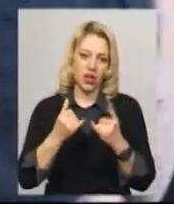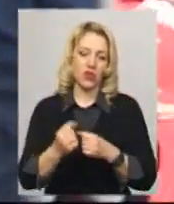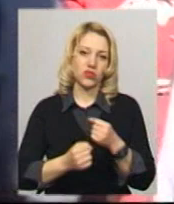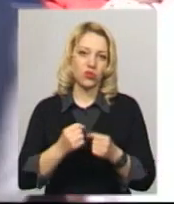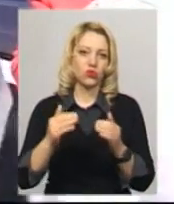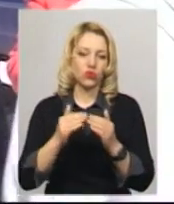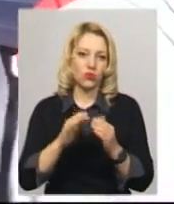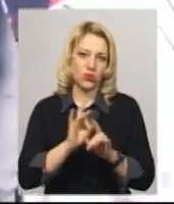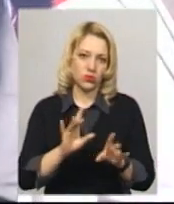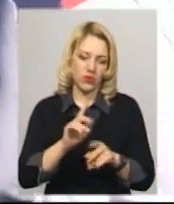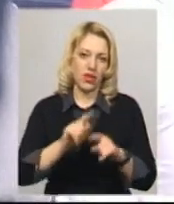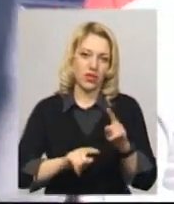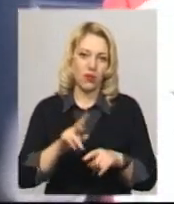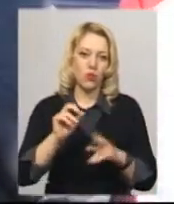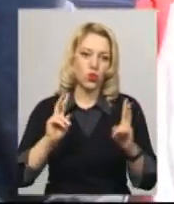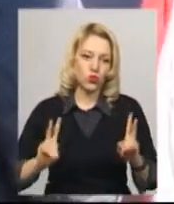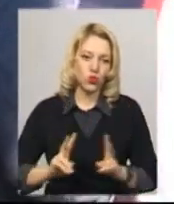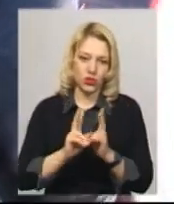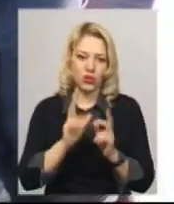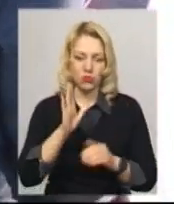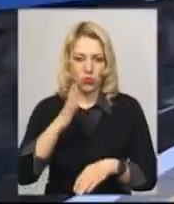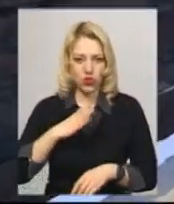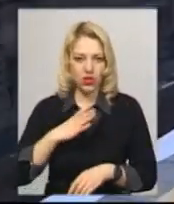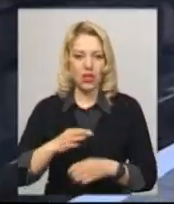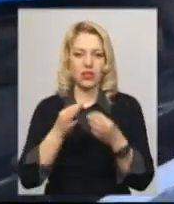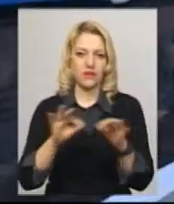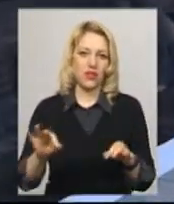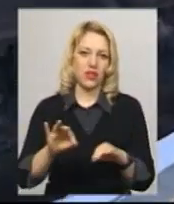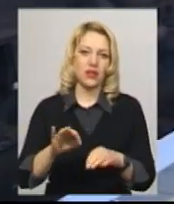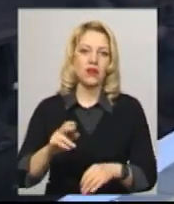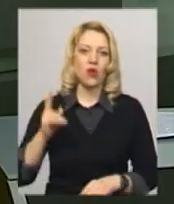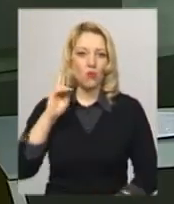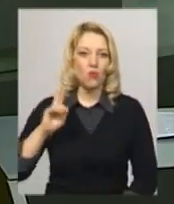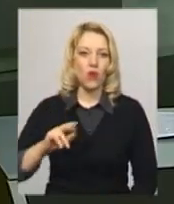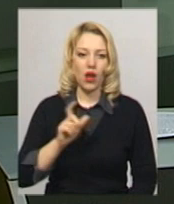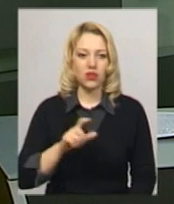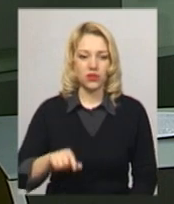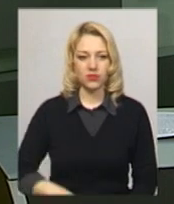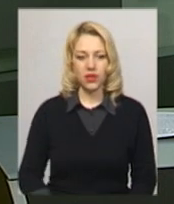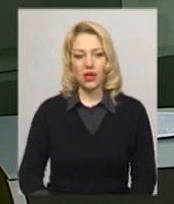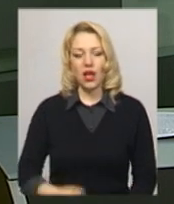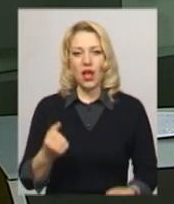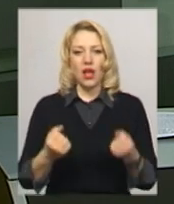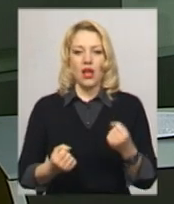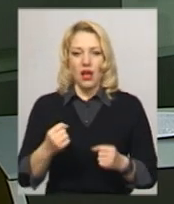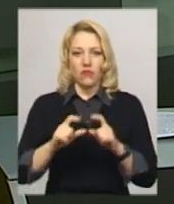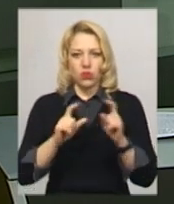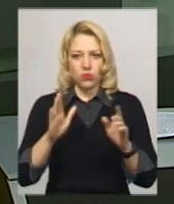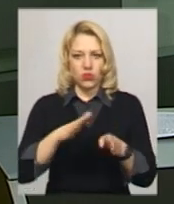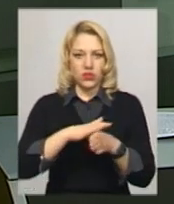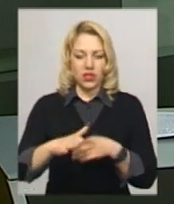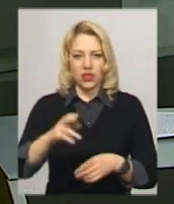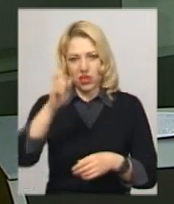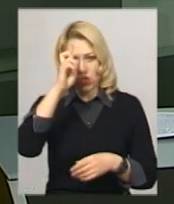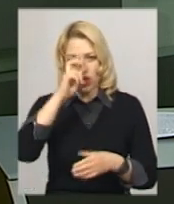додому розповідати рідним про зустріч та чекати звільнення моряків. Автошколи будуть здійснювати державну